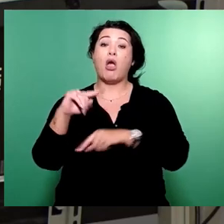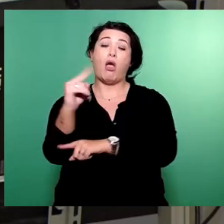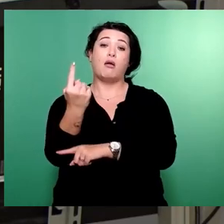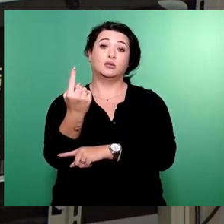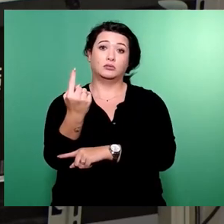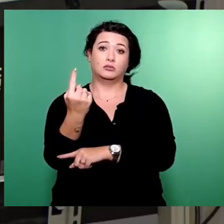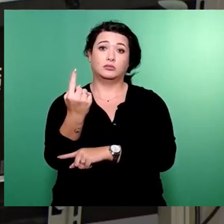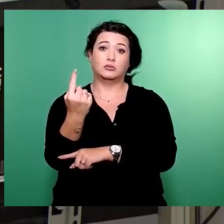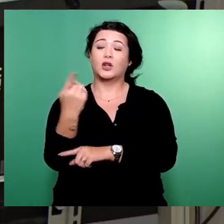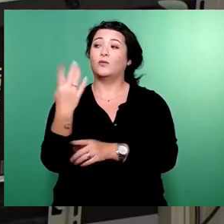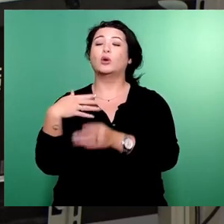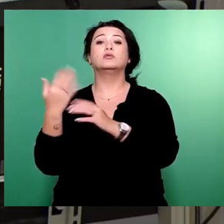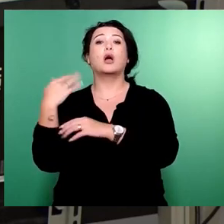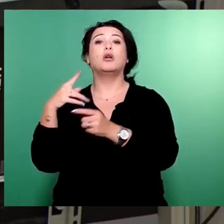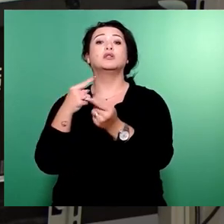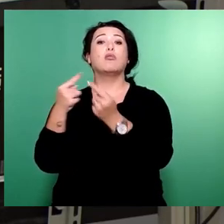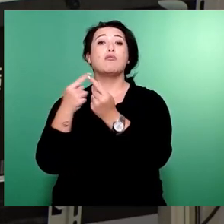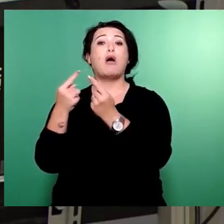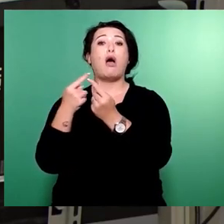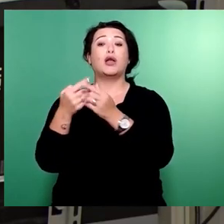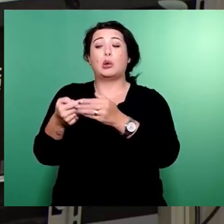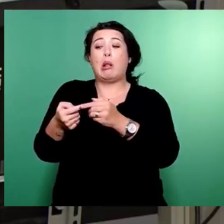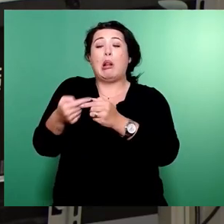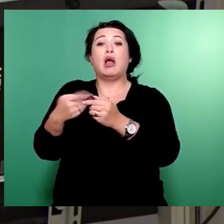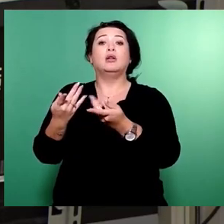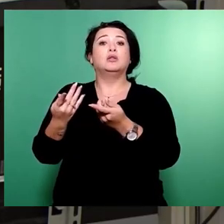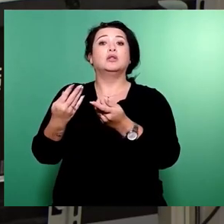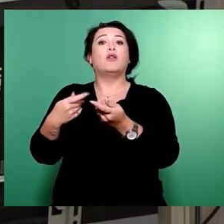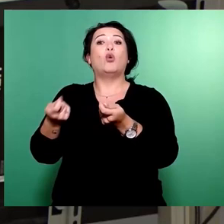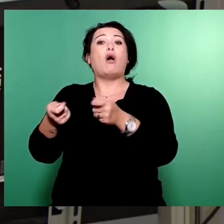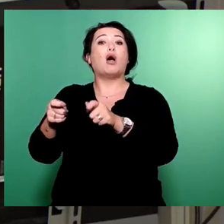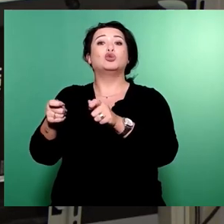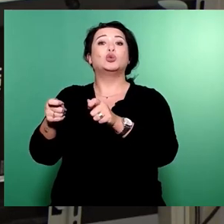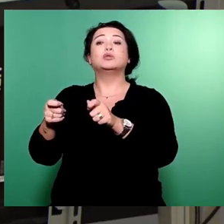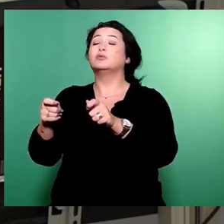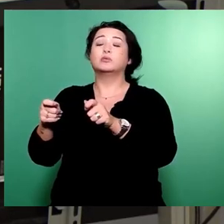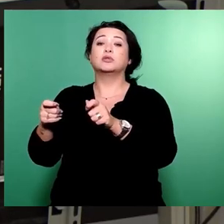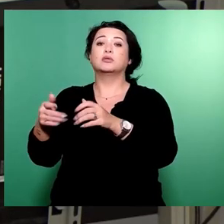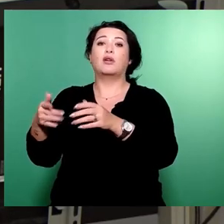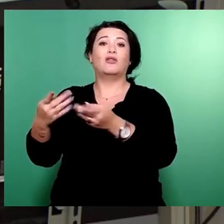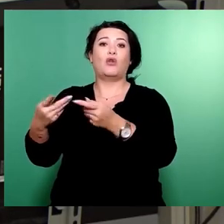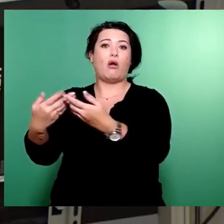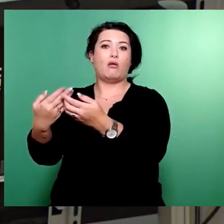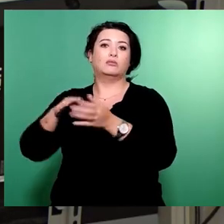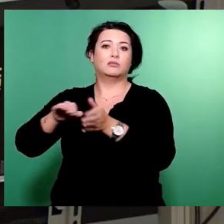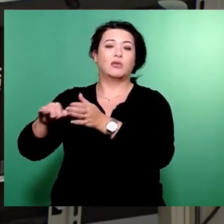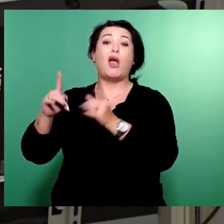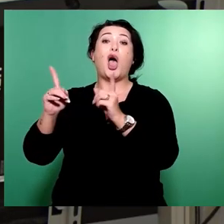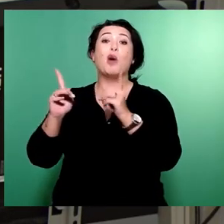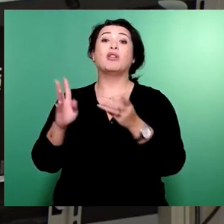Beratungen, abschließenden Beratungen, diese Änderungsanträge zugesteckt. Aber der entscheidende Unterschied ist ein anderer. Der entscheidende Unterschied ist ein anderer.